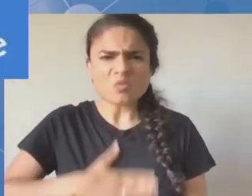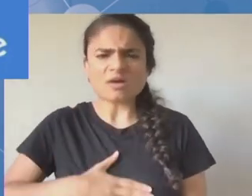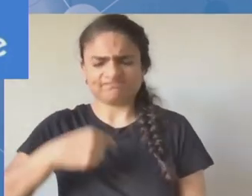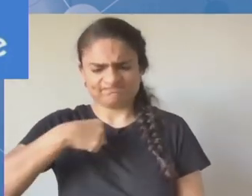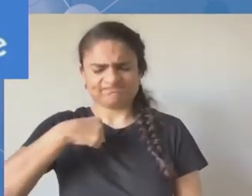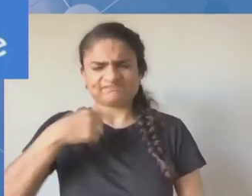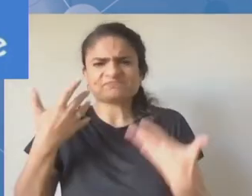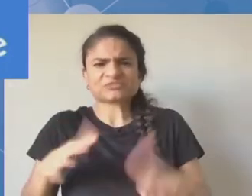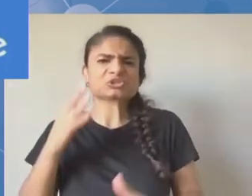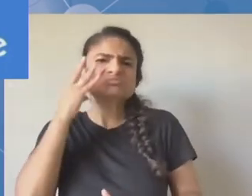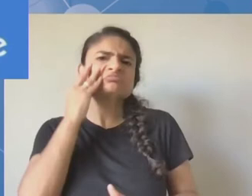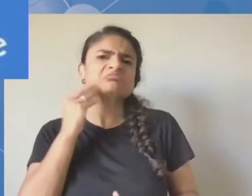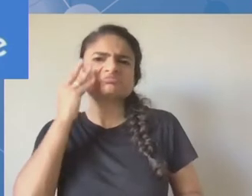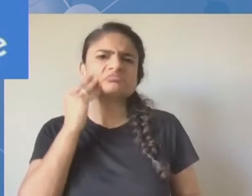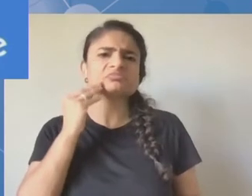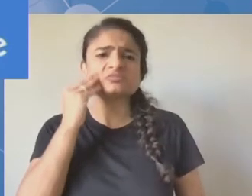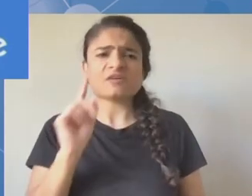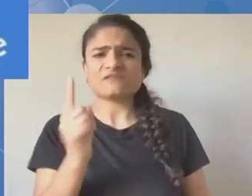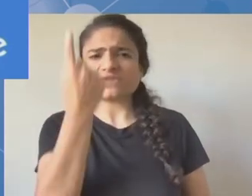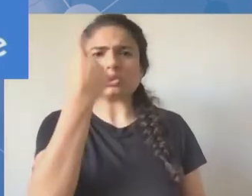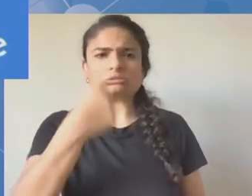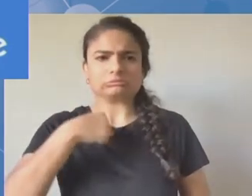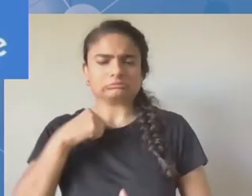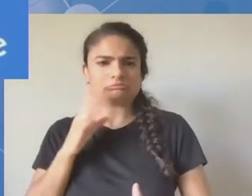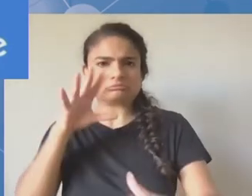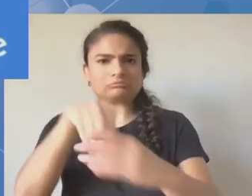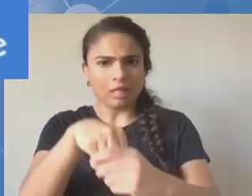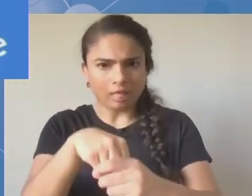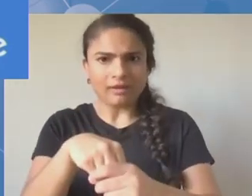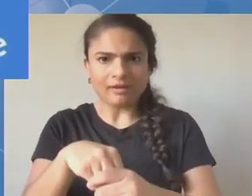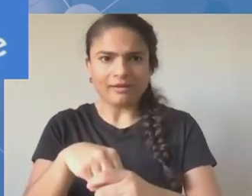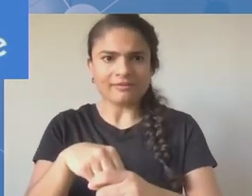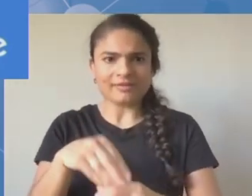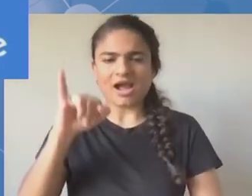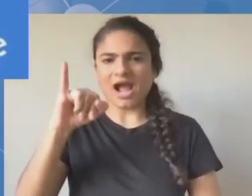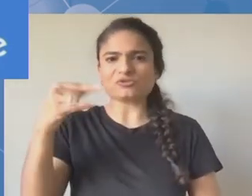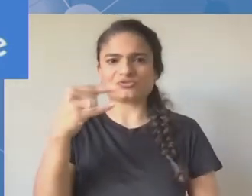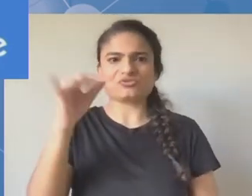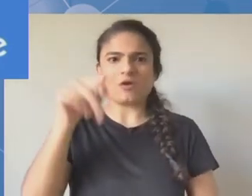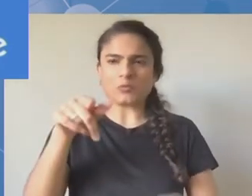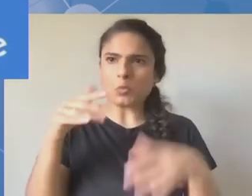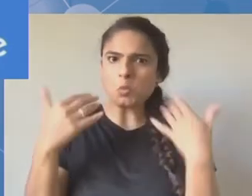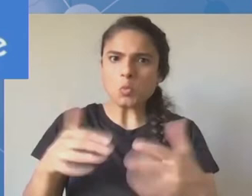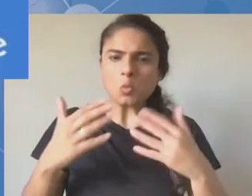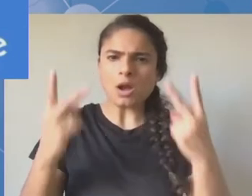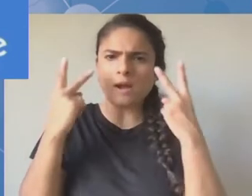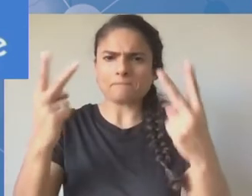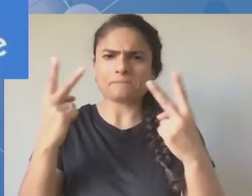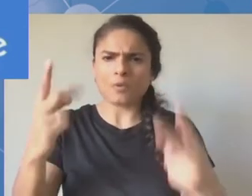te sesje, w których uczestniczyłem podczas tego IGF. To był pierwszy raz, kiedy uczestniczę podczas IGF.